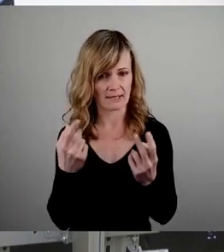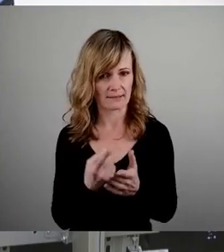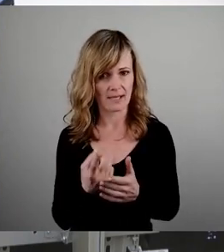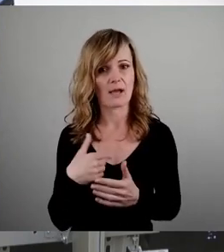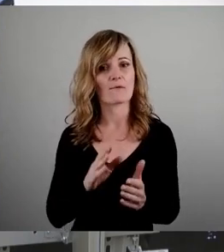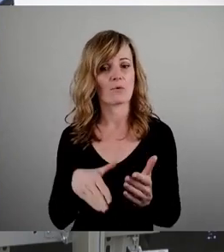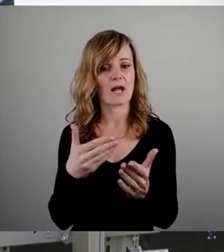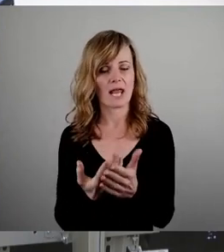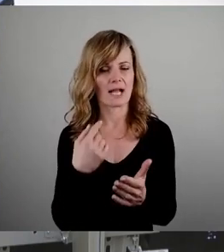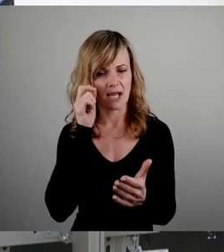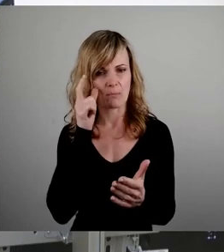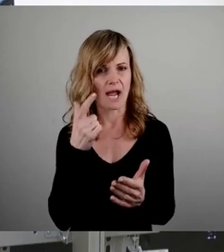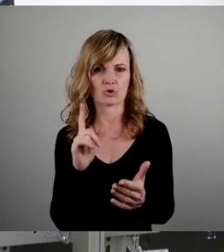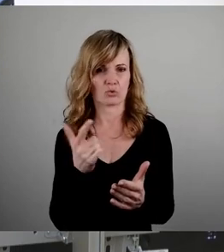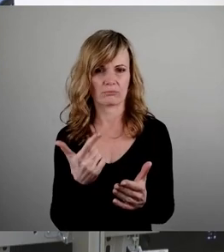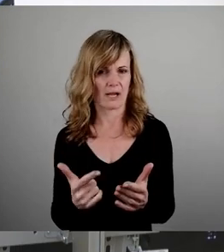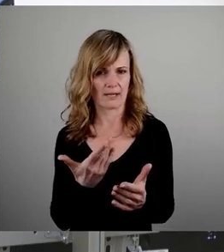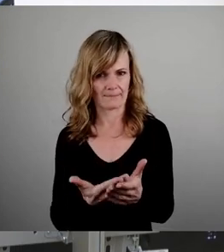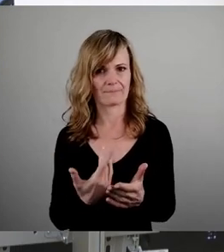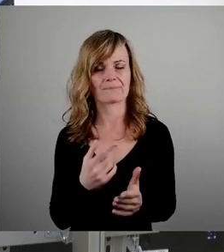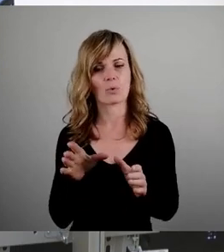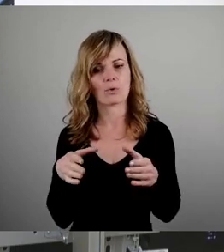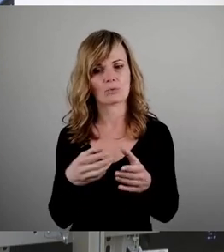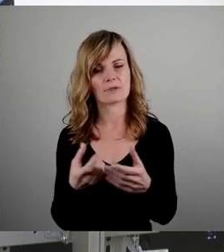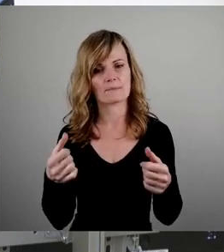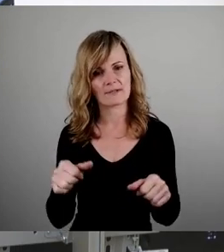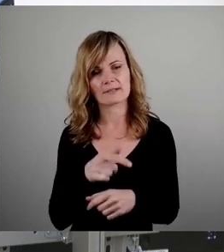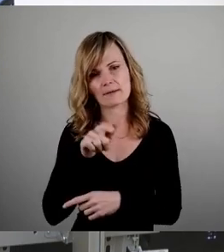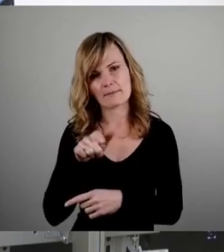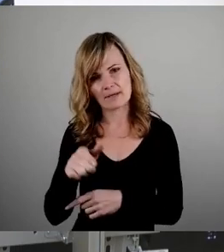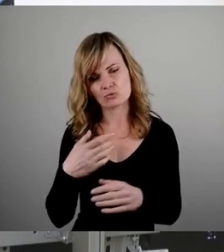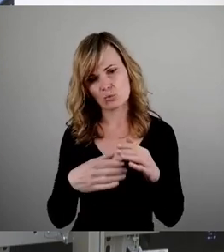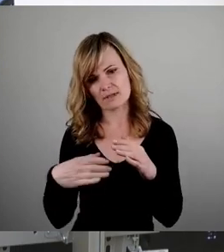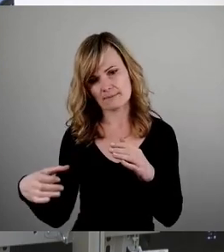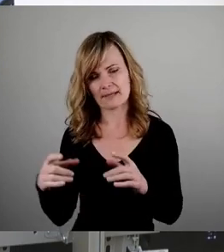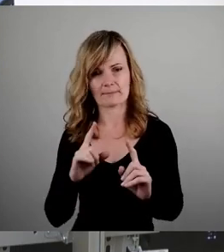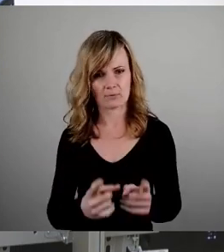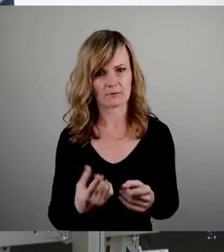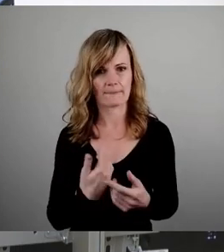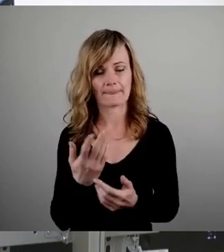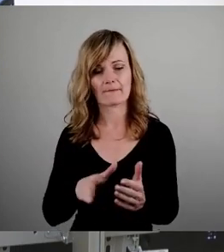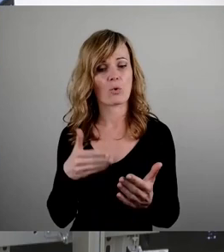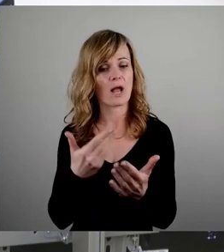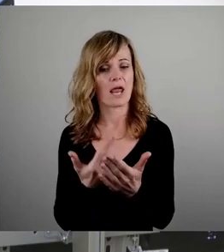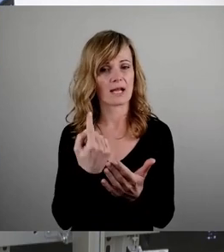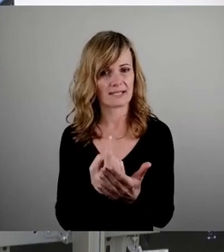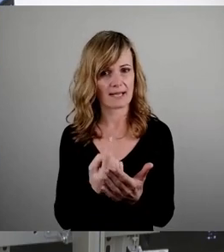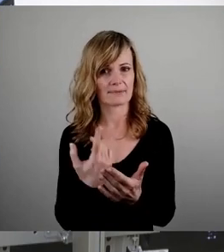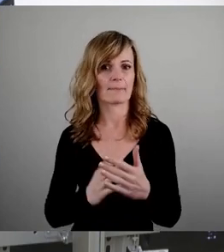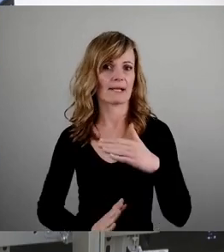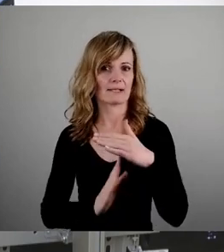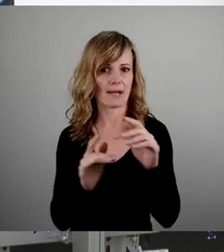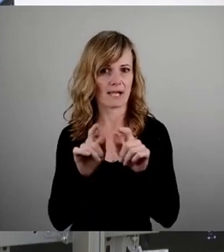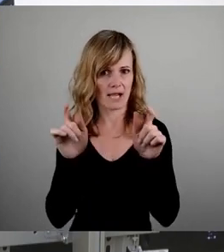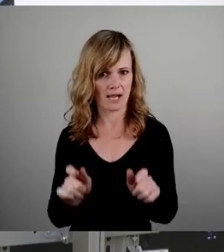keine Überraschung. Wir müssen diesen als Kommune verpflichten, die Menschen entsprechend unterzubringen. Die Vorlage selbst gibt den Maximalrahmen mit diesen